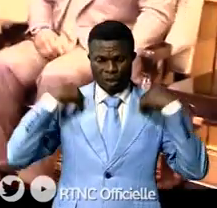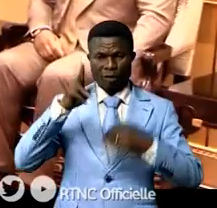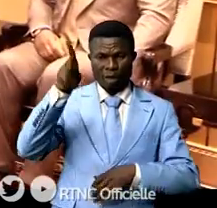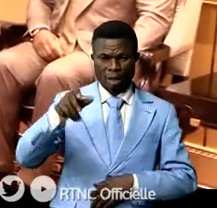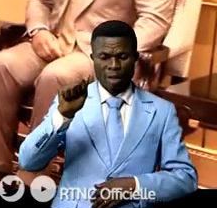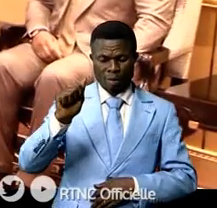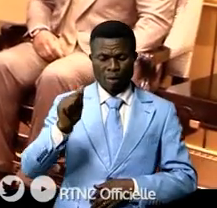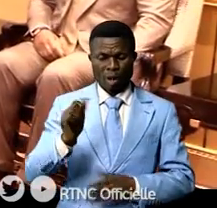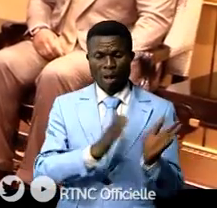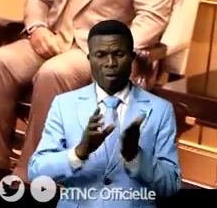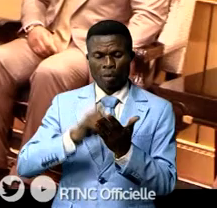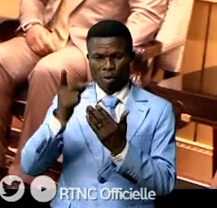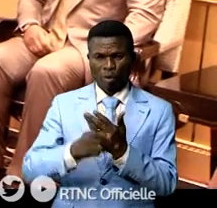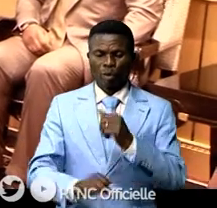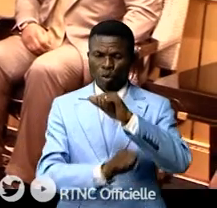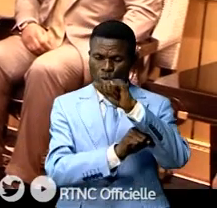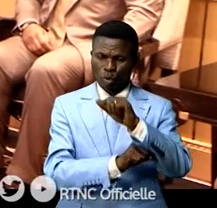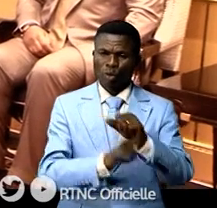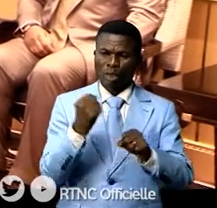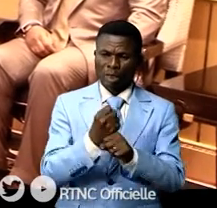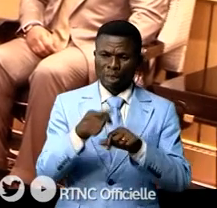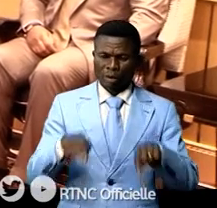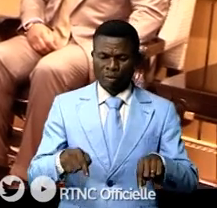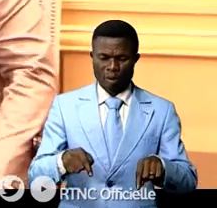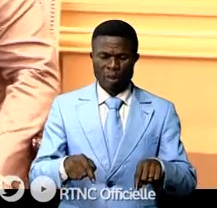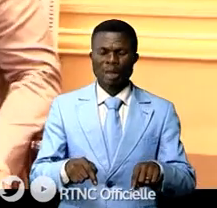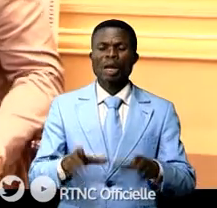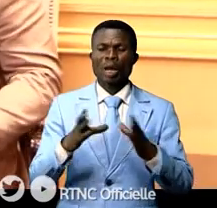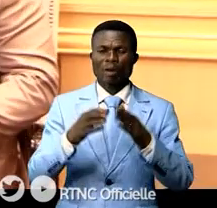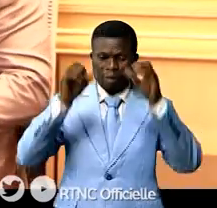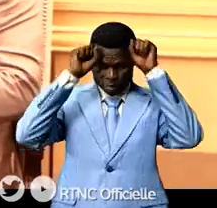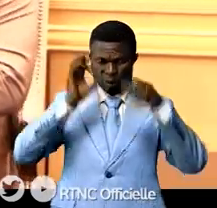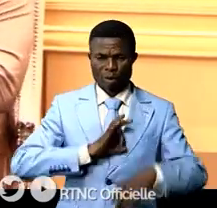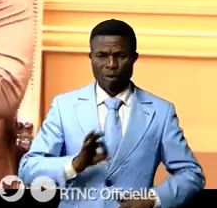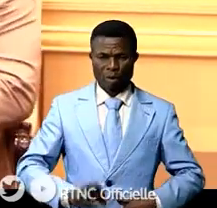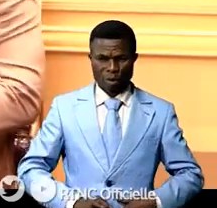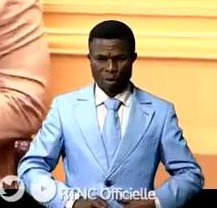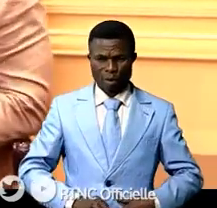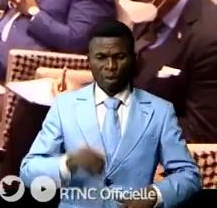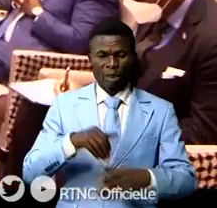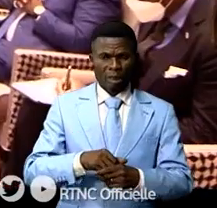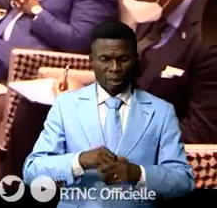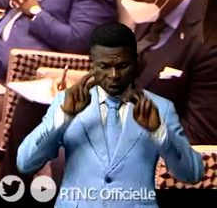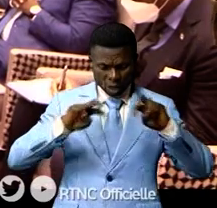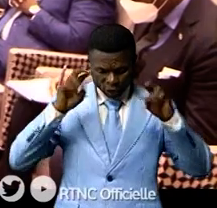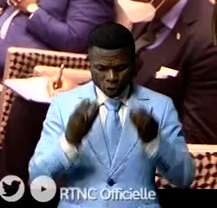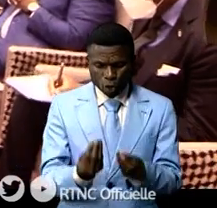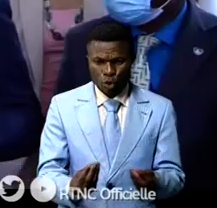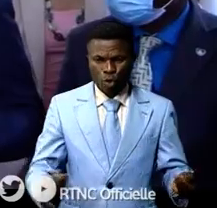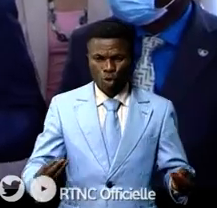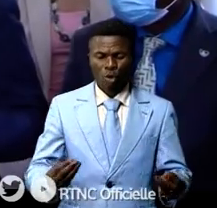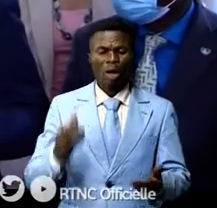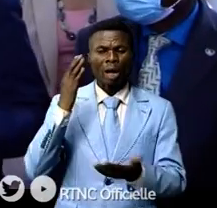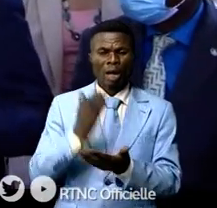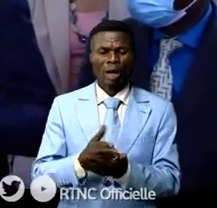travailler avec le soutien du chef de l'État président en exercice de l'Union africaine dans l'examen des voies et moyens de faire